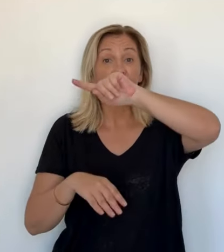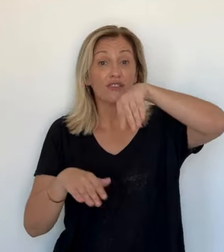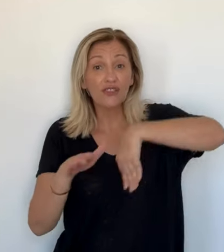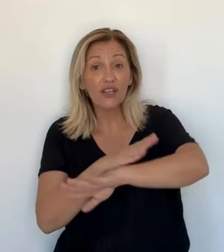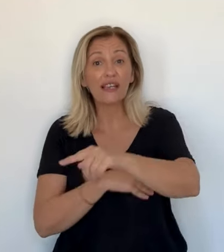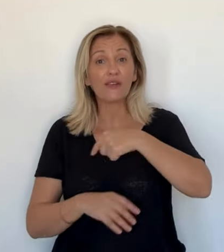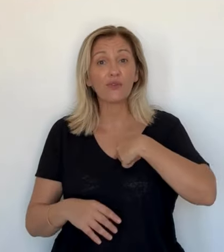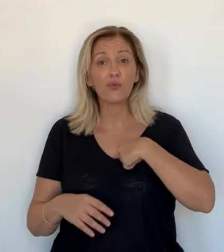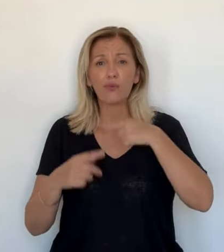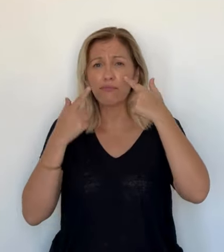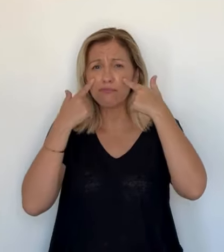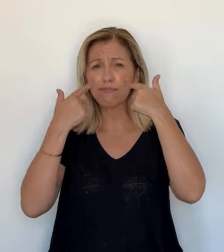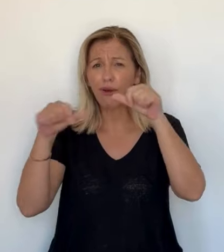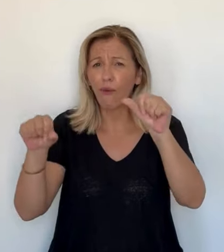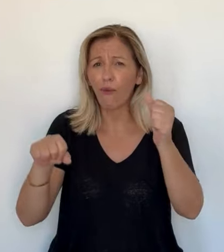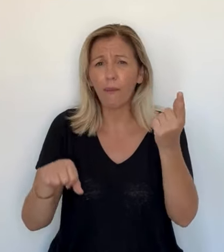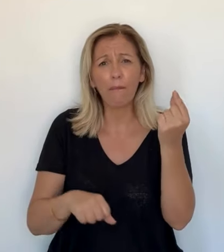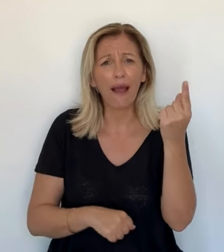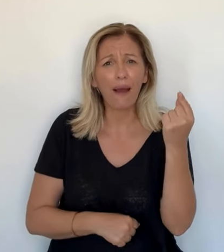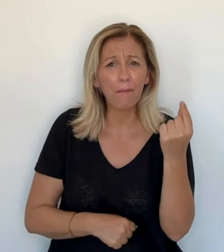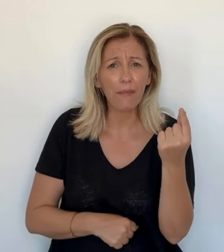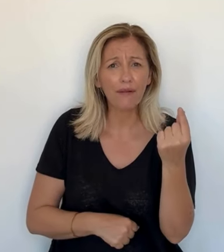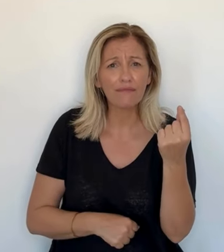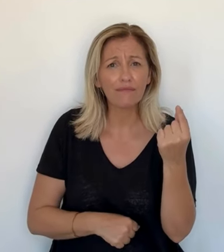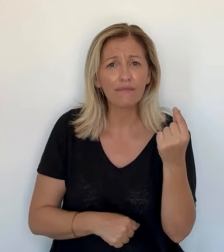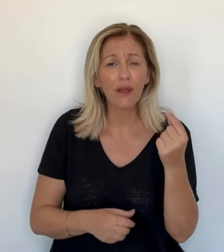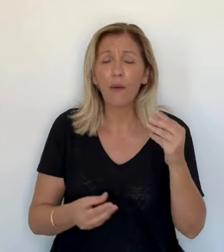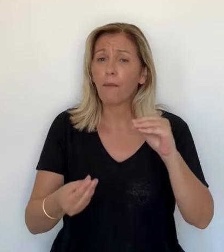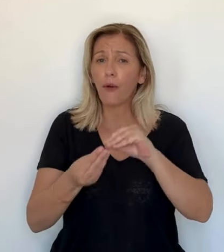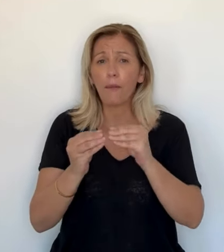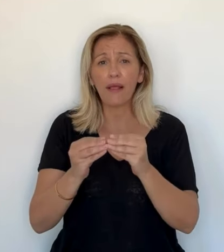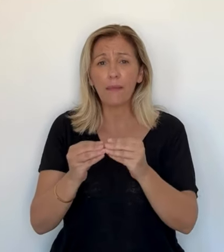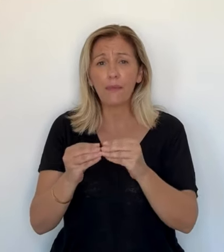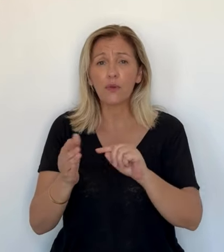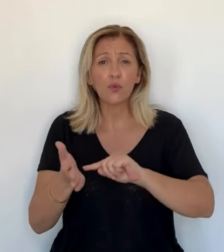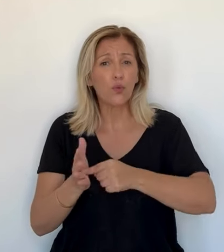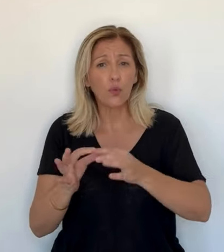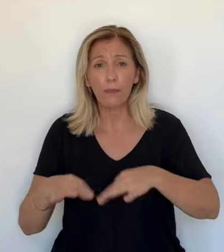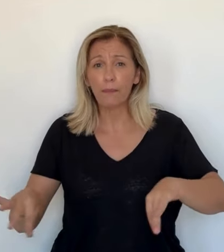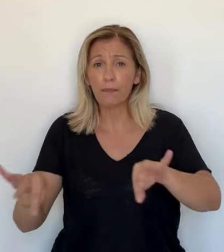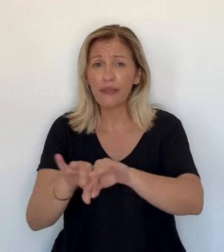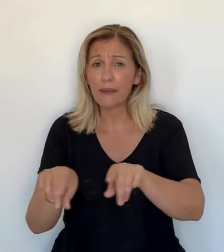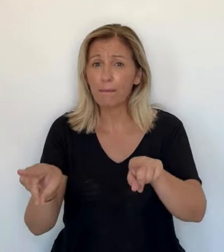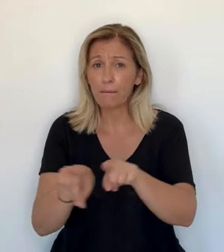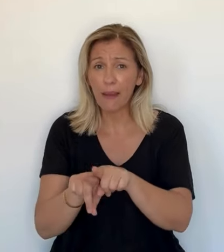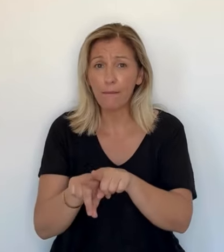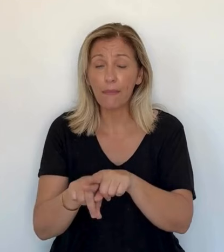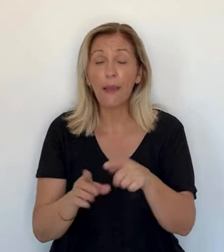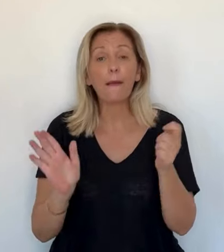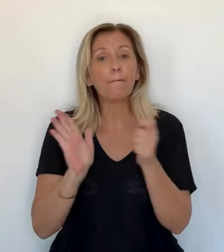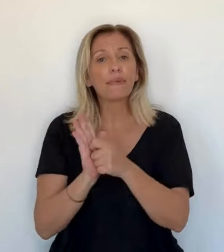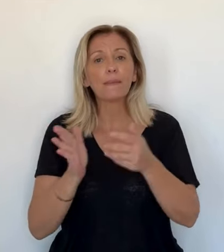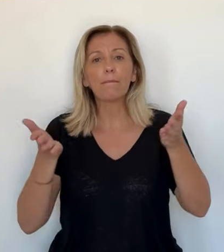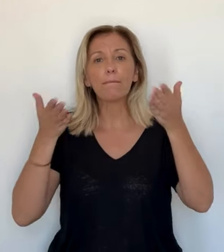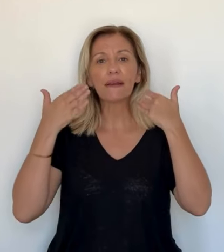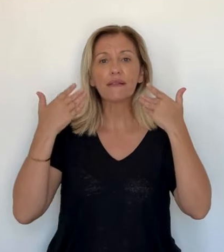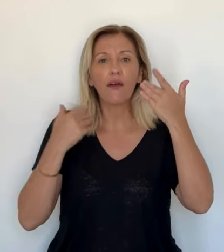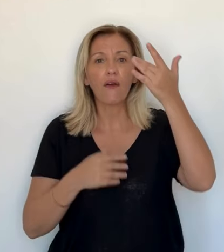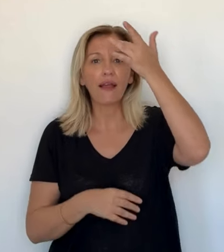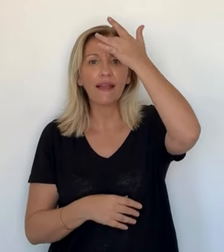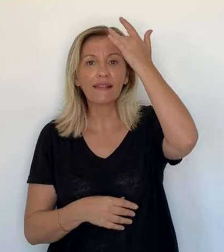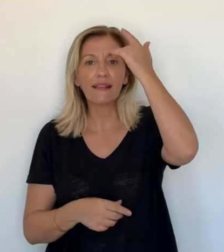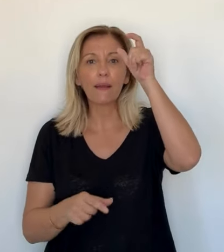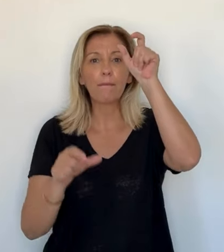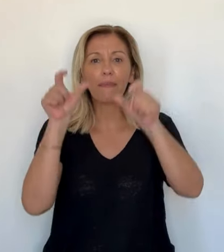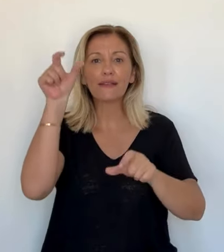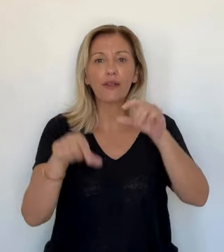difficulté en termes de manipulateurs radio. Donc, dans des gros centres, ça se dilue un petit peu plus. C'est sûr que nous, forcément, de suite, ça a des